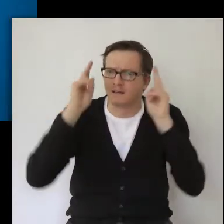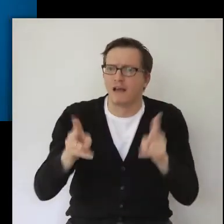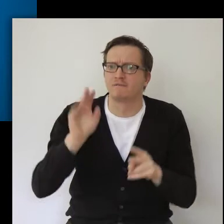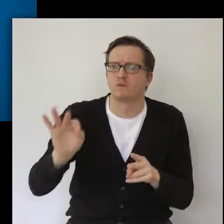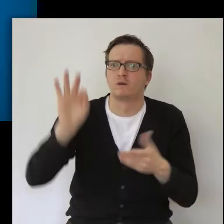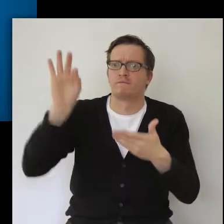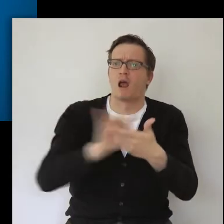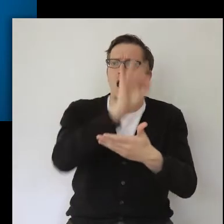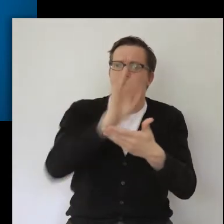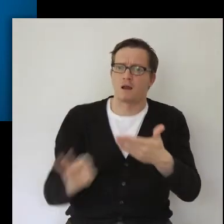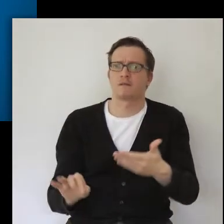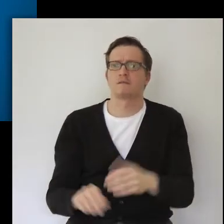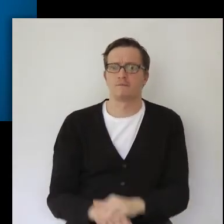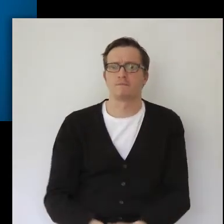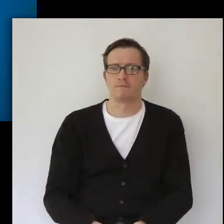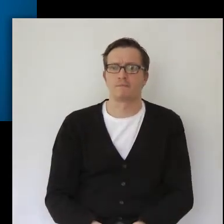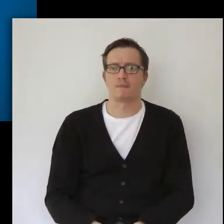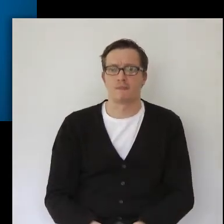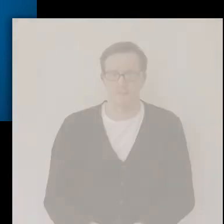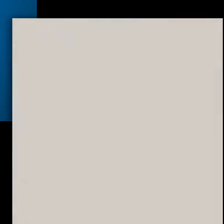ihr habt das Recht zur Wahl.